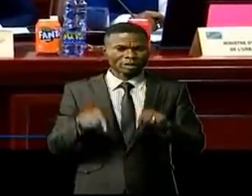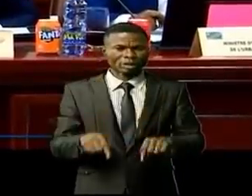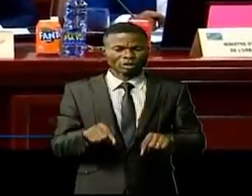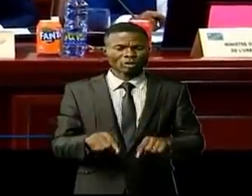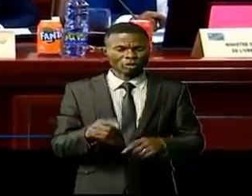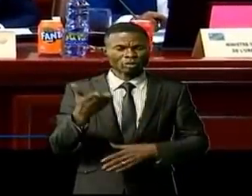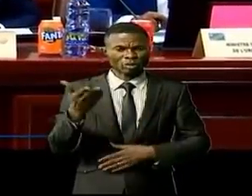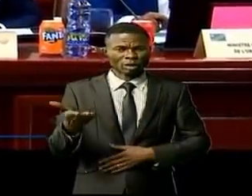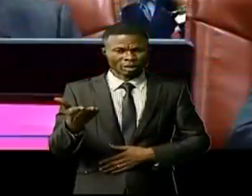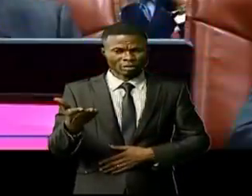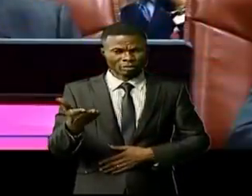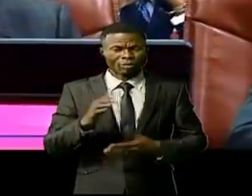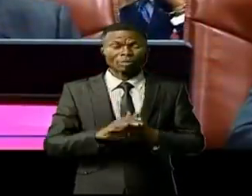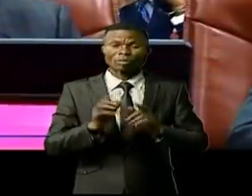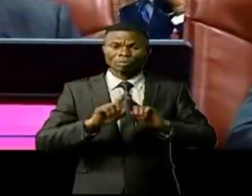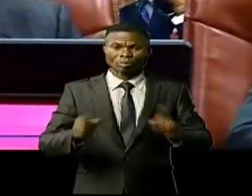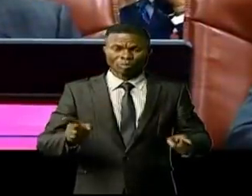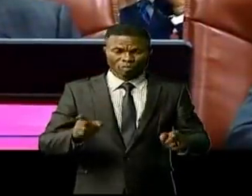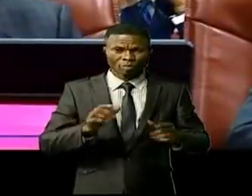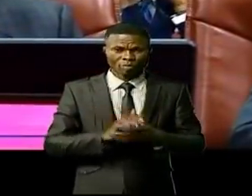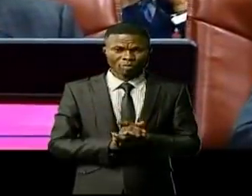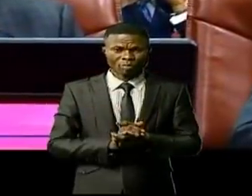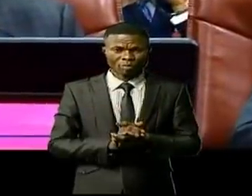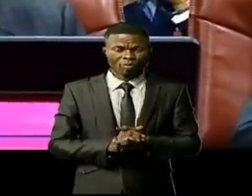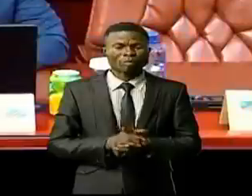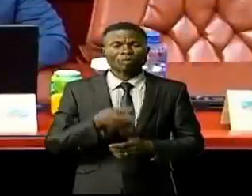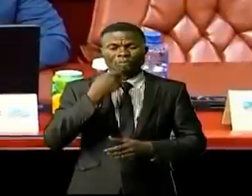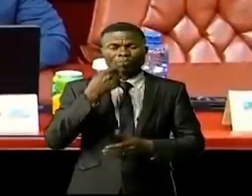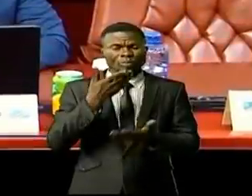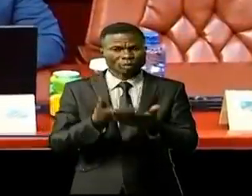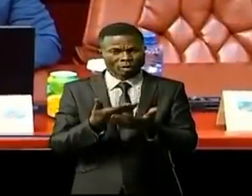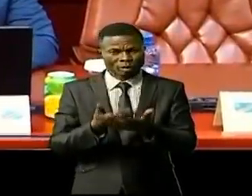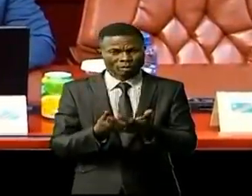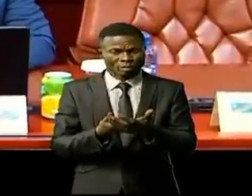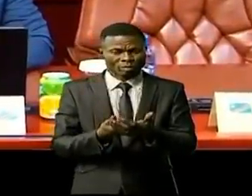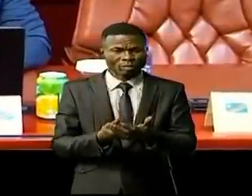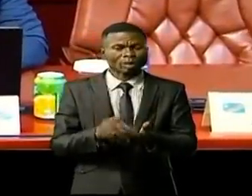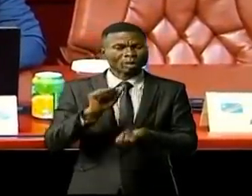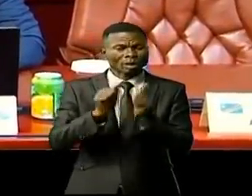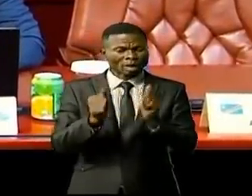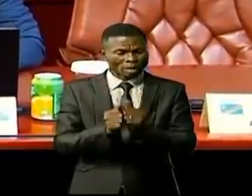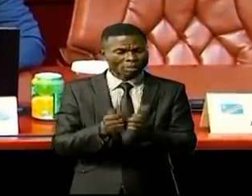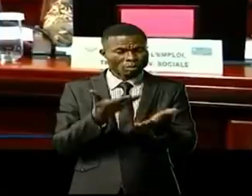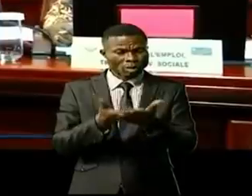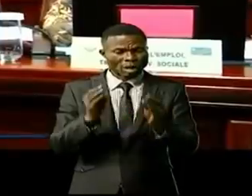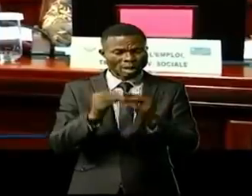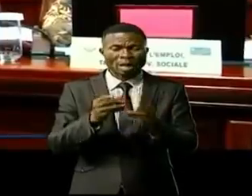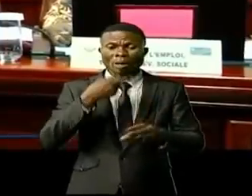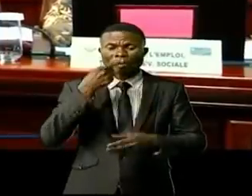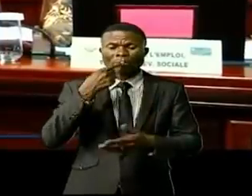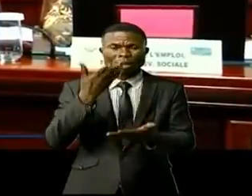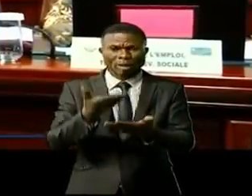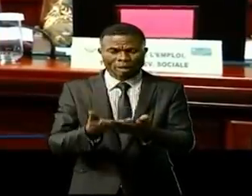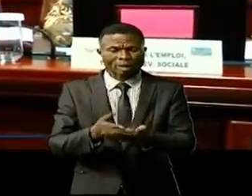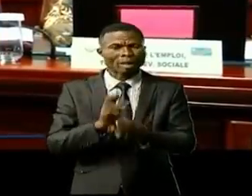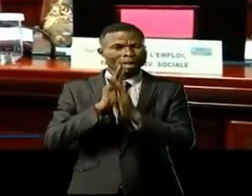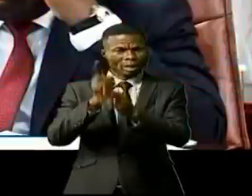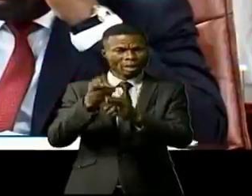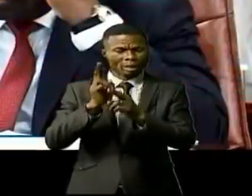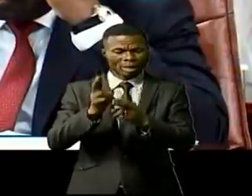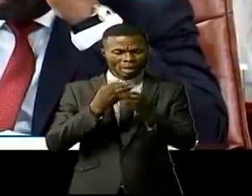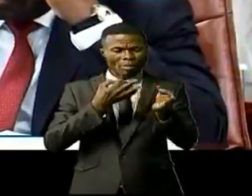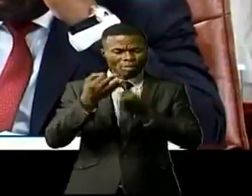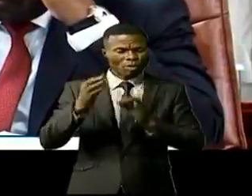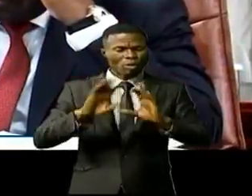salle du conseil. Mais il n'est fait l'ombre d'aucun doute que son cas a été évoqué. Le compte rendu détaillé